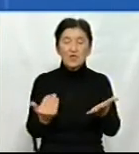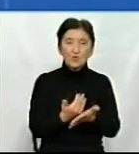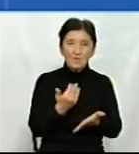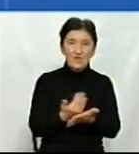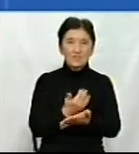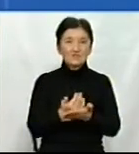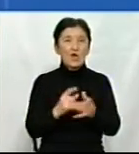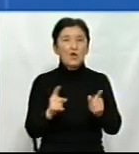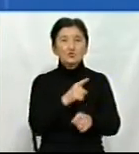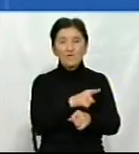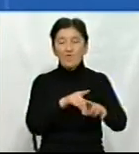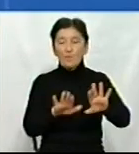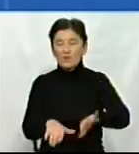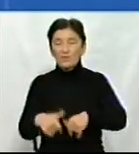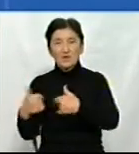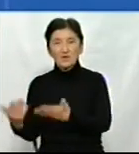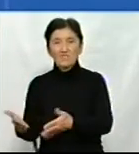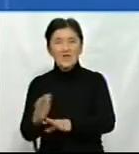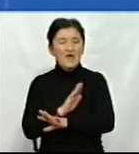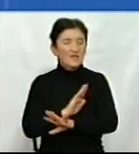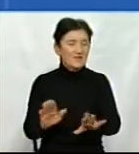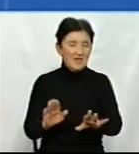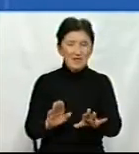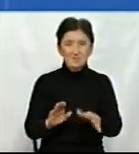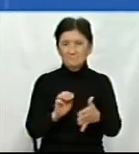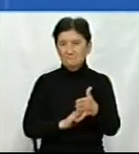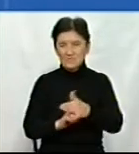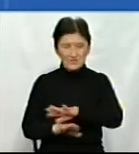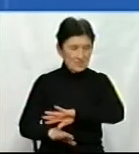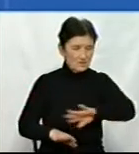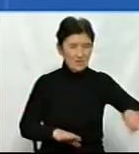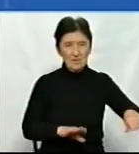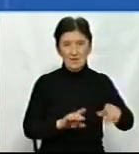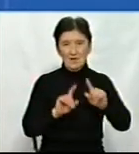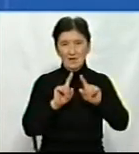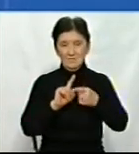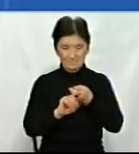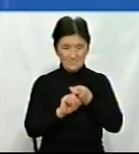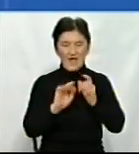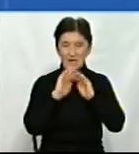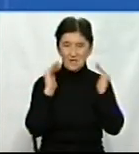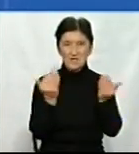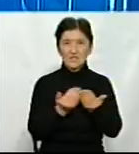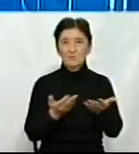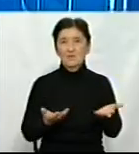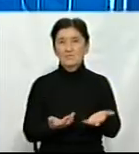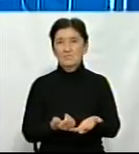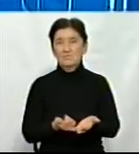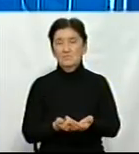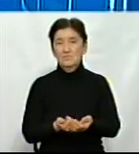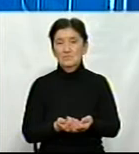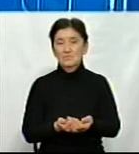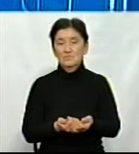що нове ви запропонували, не зважаючи на коронавірус і карантин? Я так зрозуміла, не лише нашим сільгосптоваровиробникам.